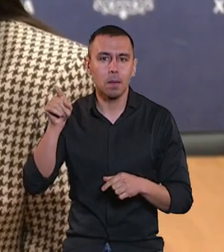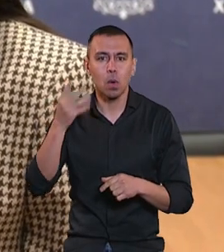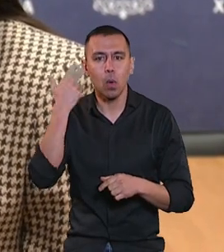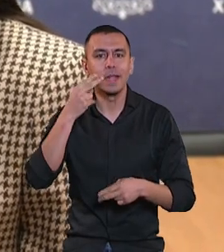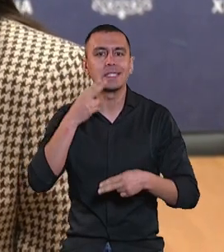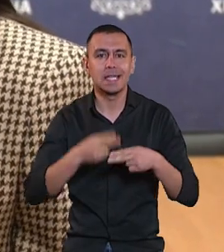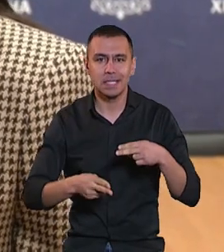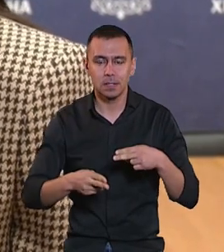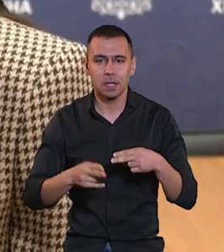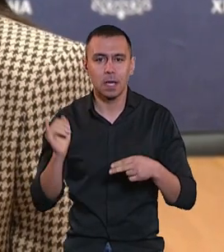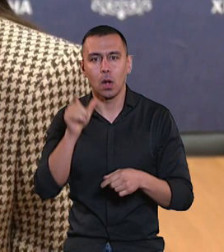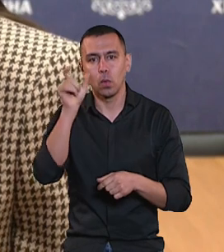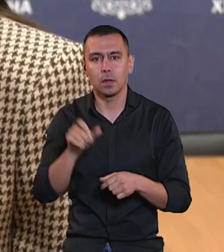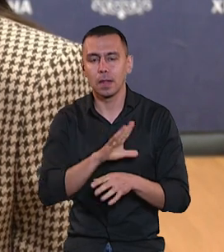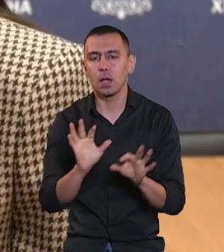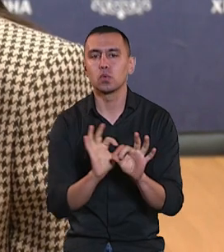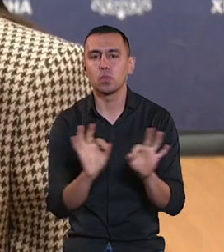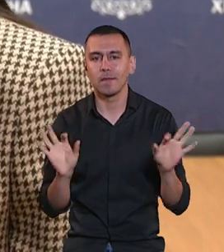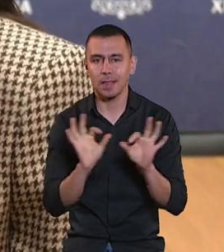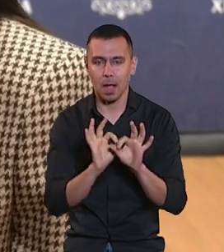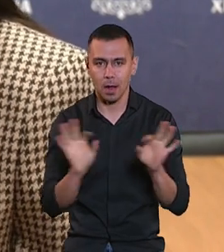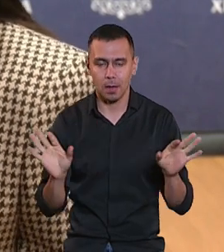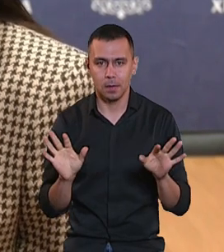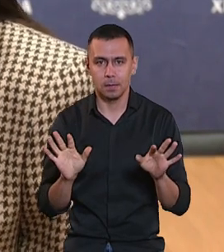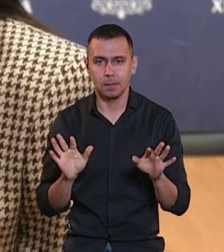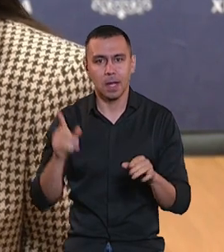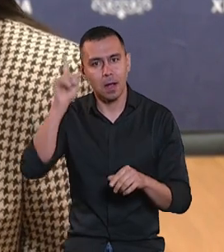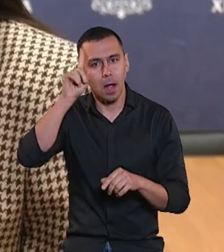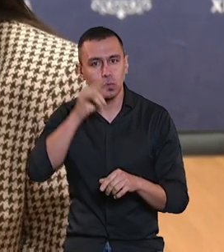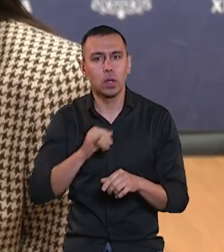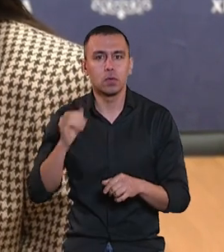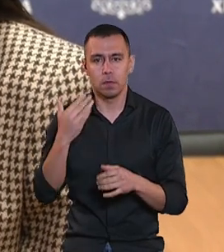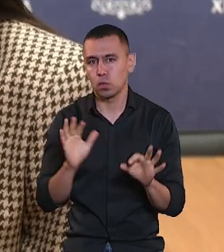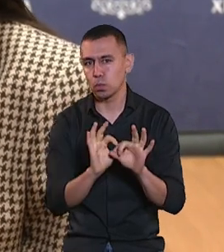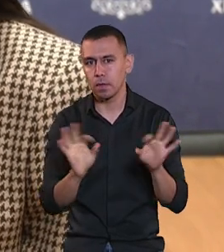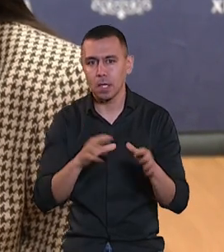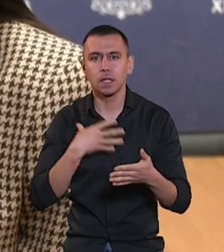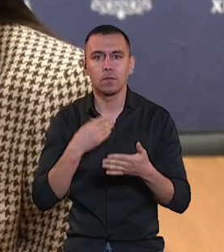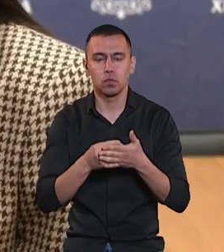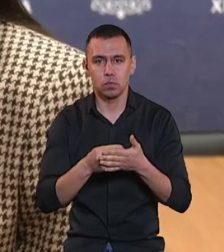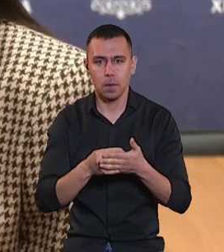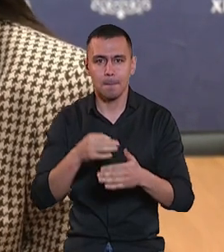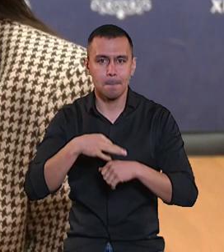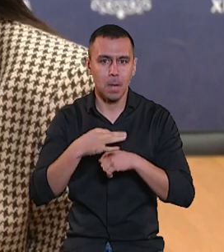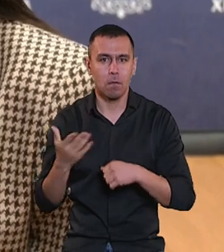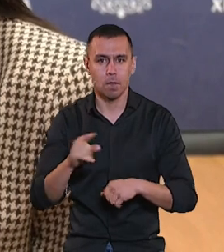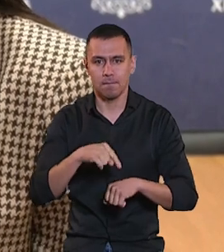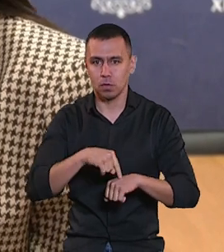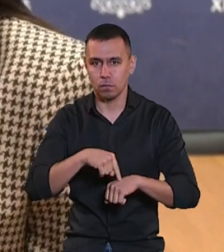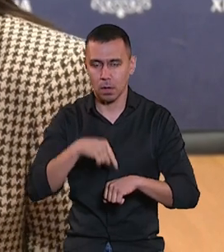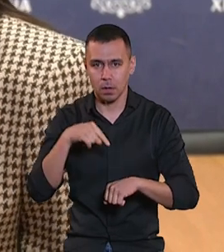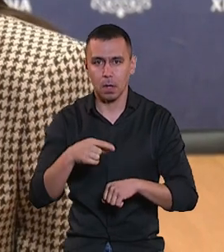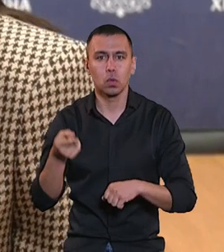коли закінчиться. І людина не розповідає казку, історію, вона розповідає свою власну біль, яку вона прожила.